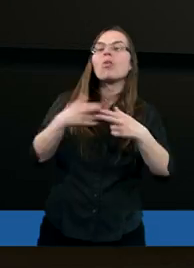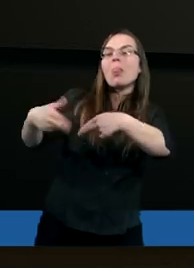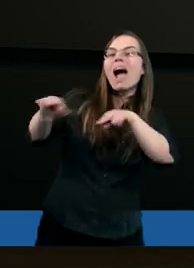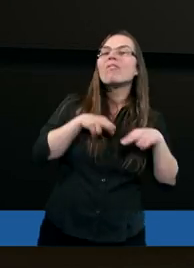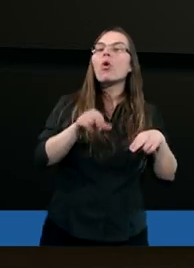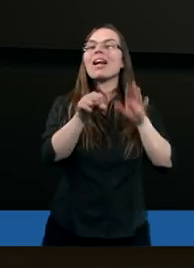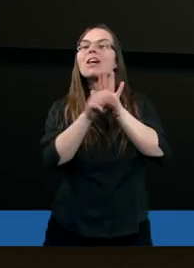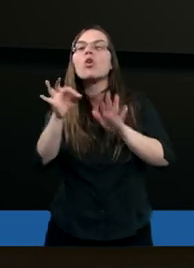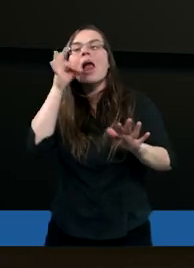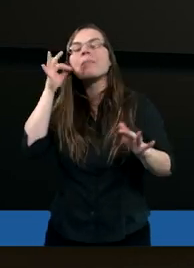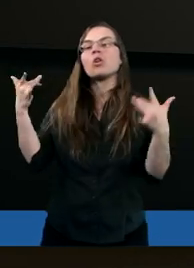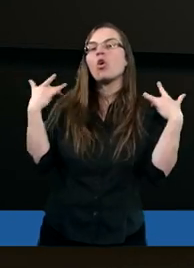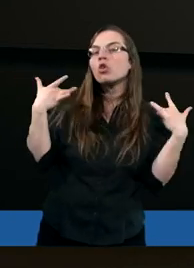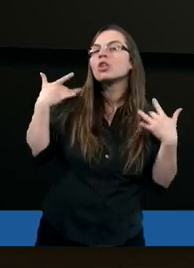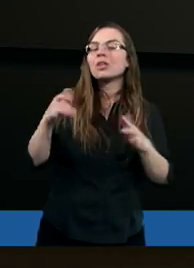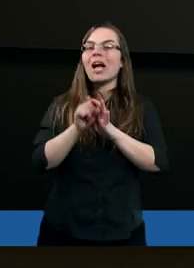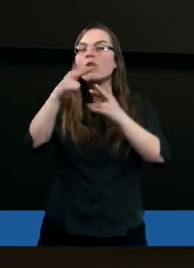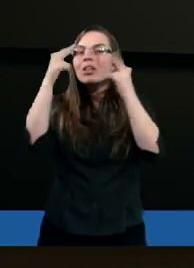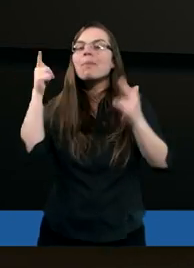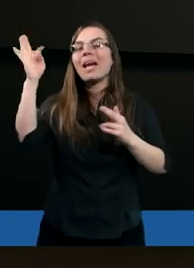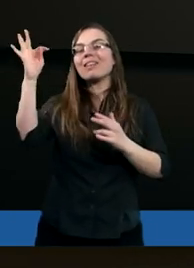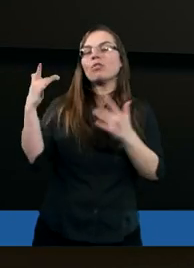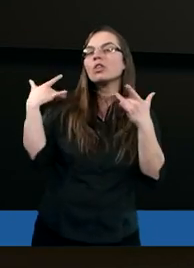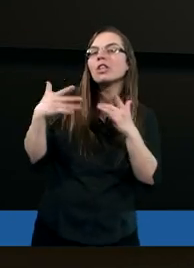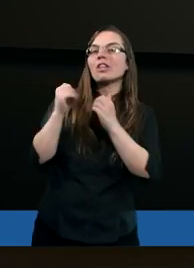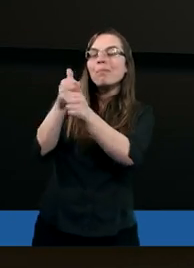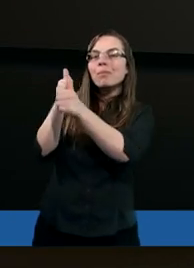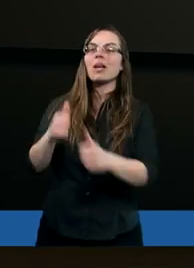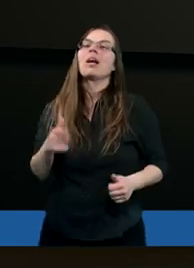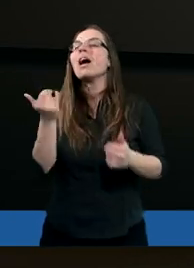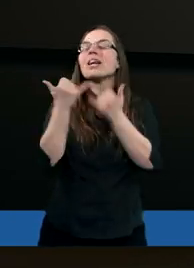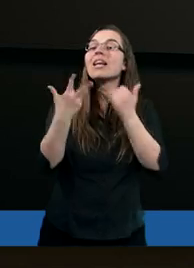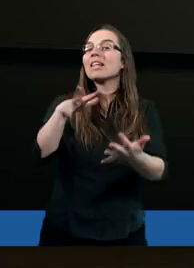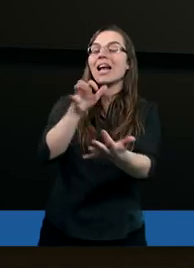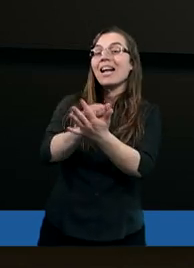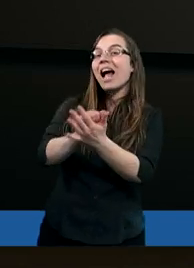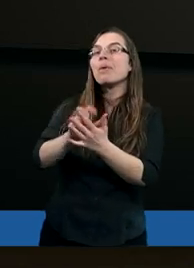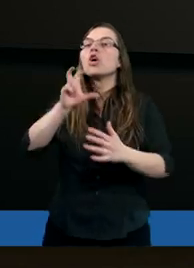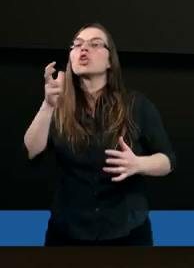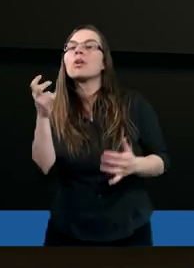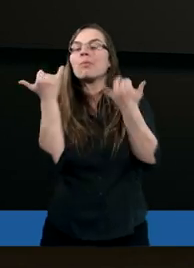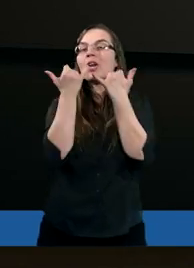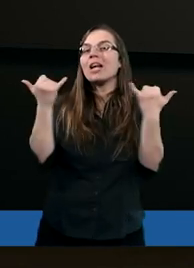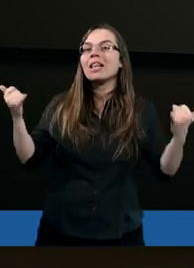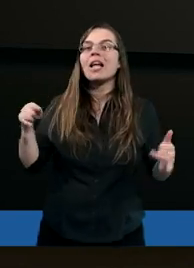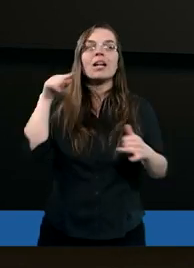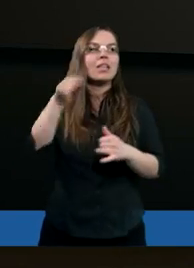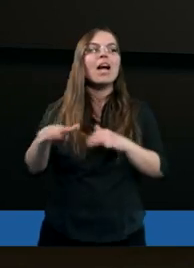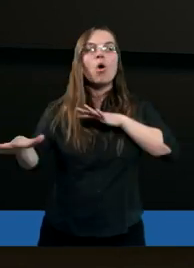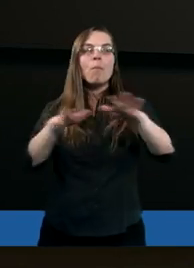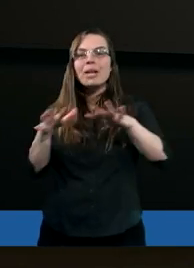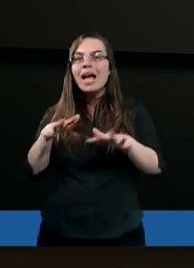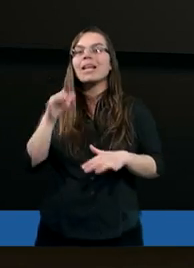jest coś lepszego, to jeżeli nie zajmiemy czymś innym tego